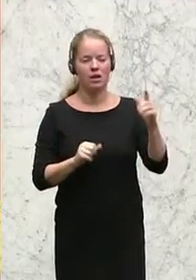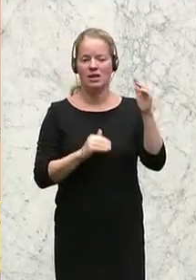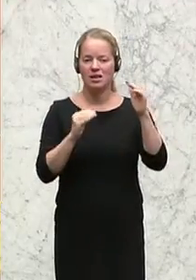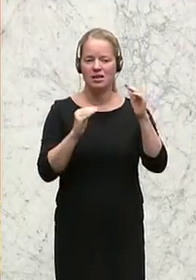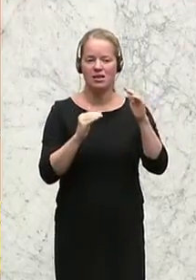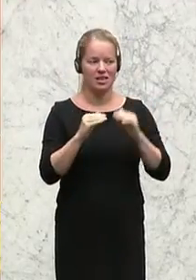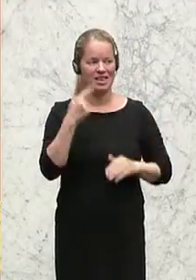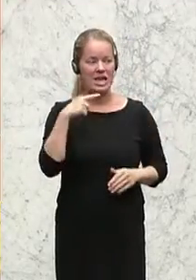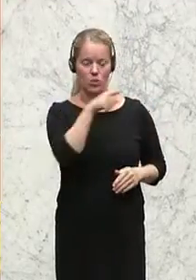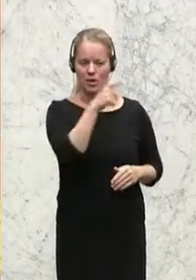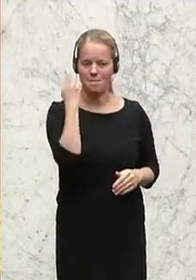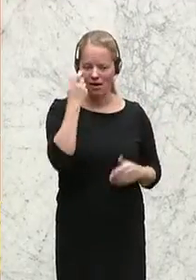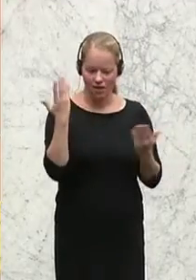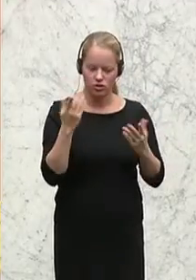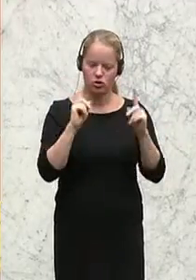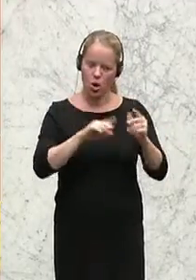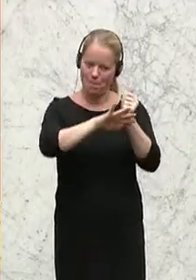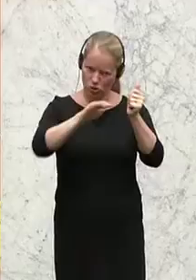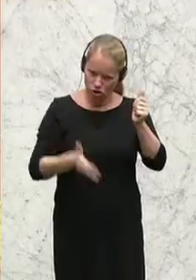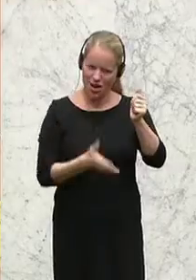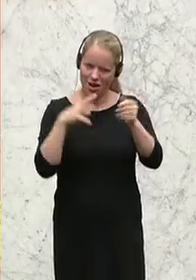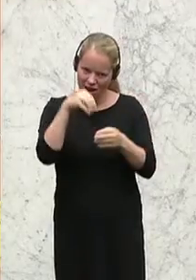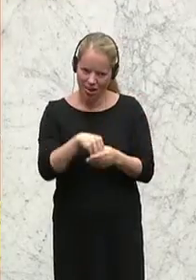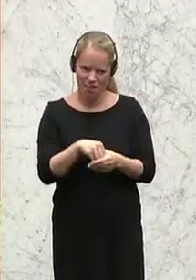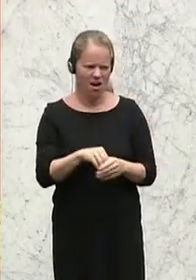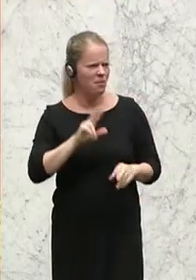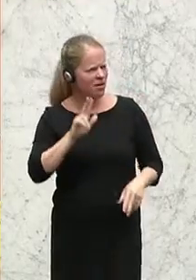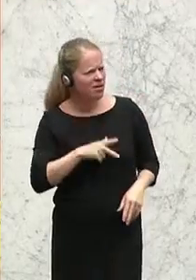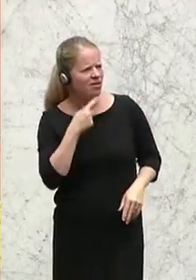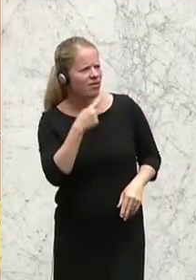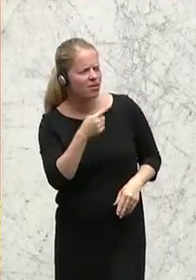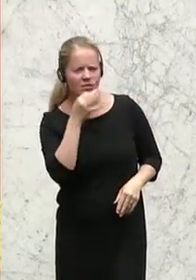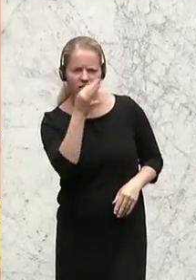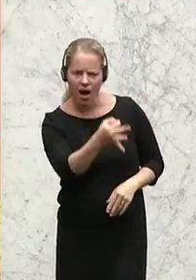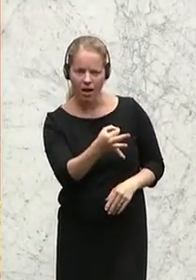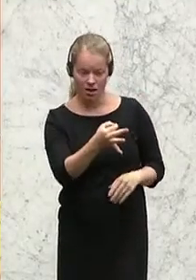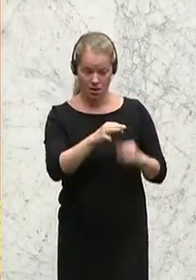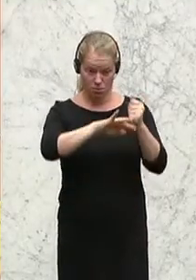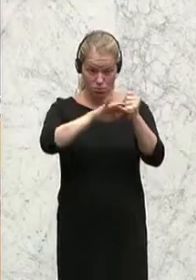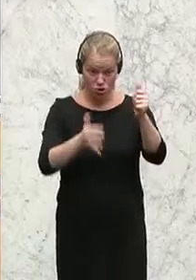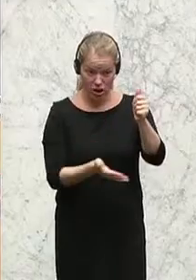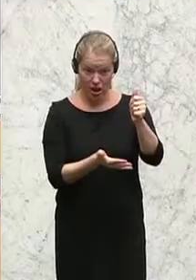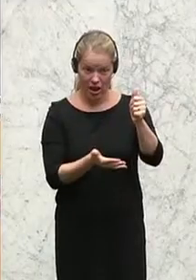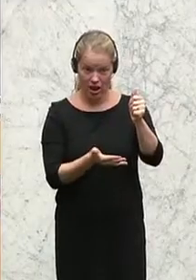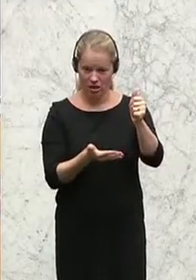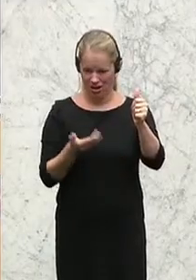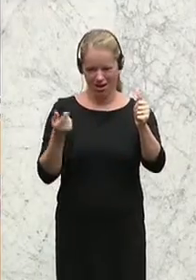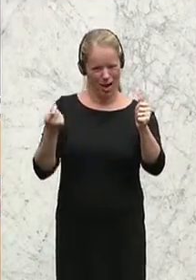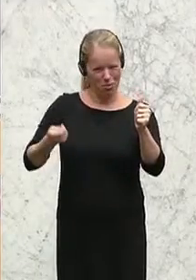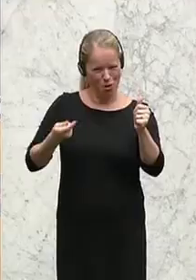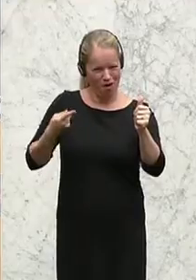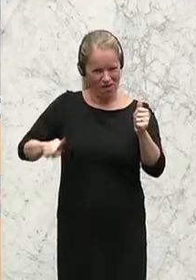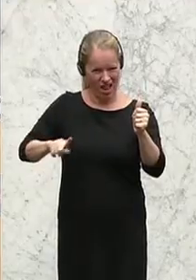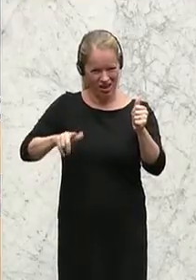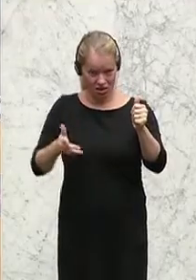soll. Jetzt frage ich ganz ehrlich, wie schaut das aus? Also wird das Budget dann erhöht um diesen Betrag oder wem